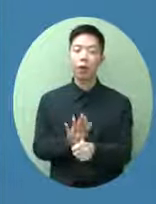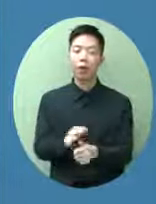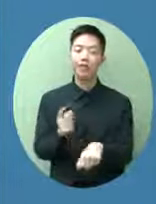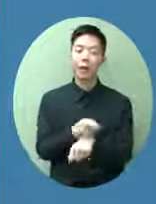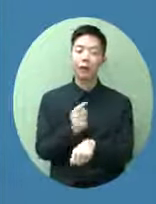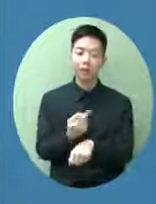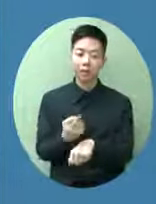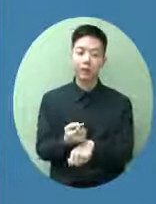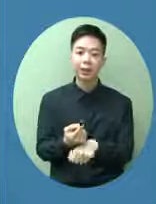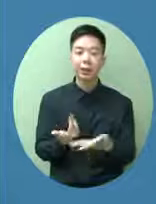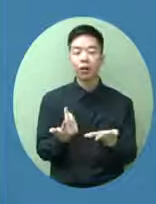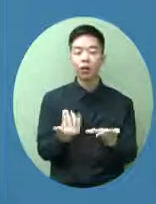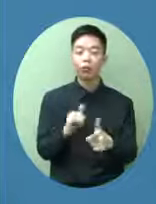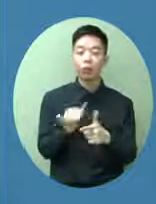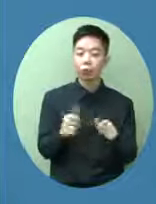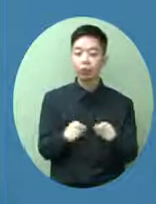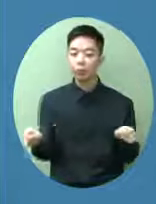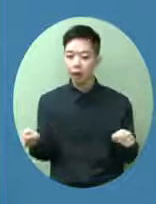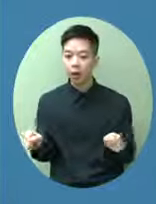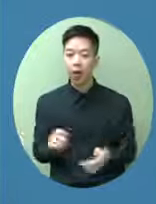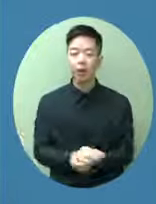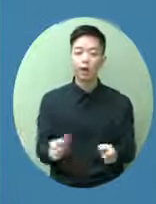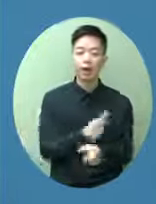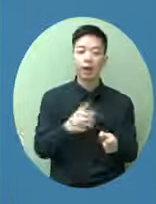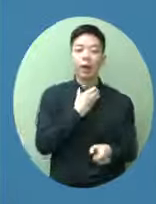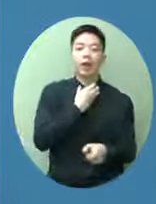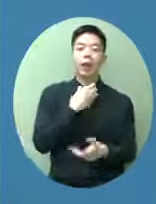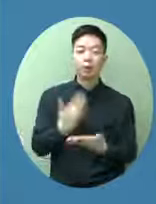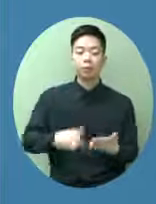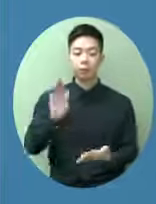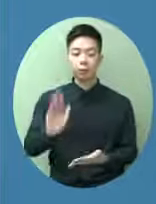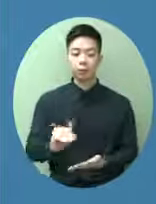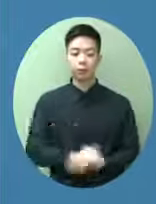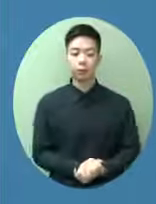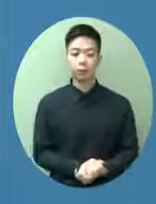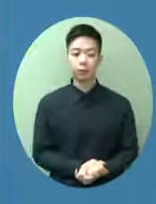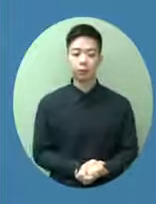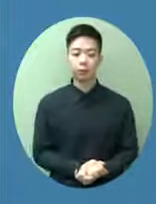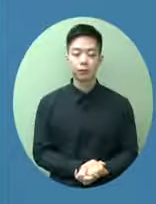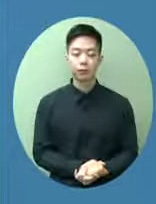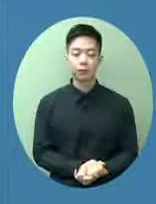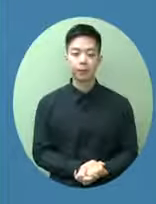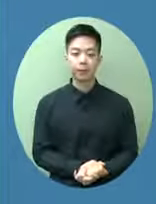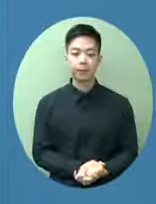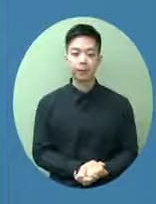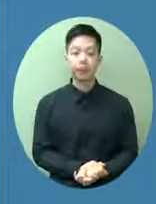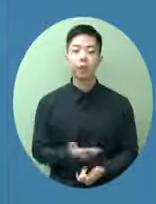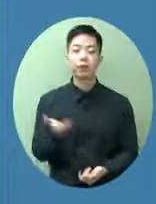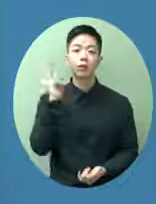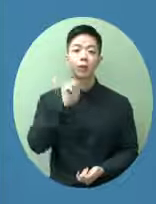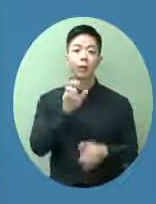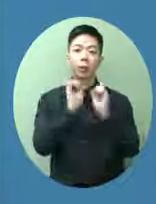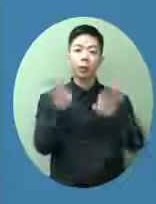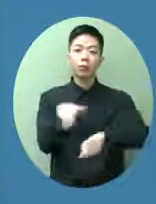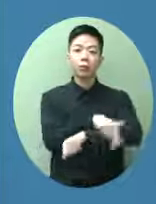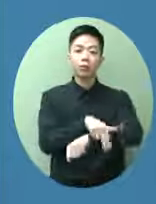可以緩減了它們在經營那方面的壓力另一個上個星期公布的措施亦都